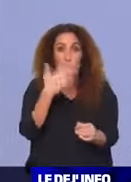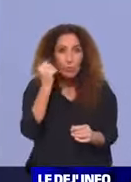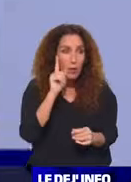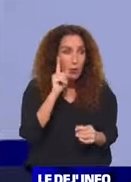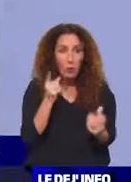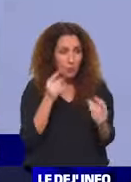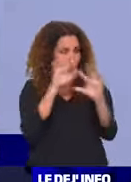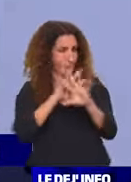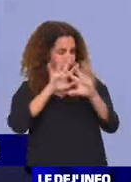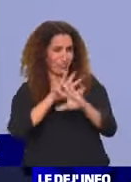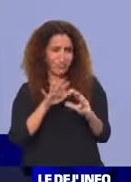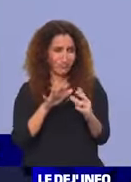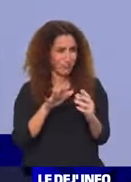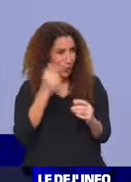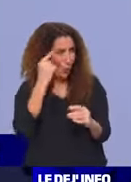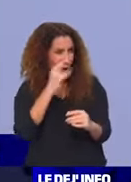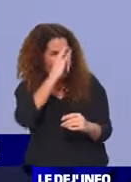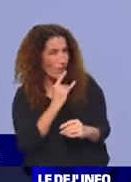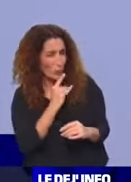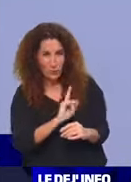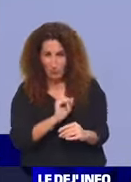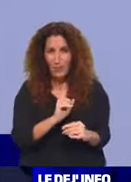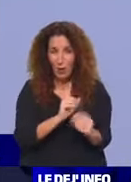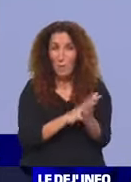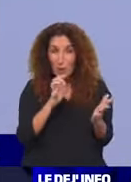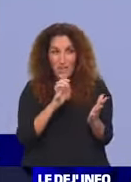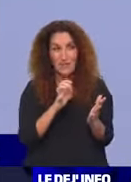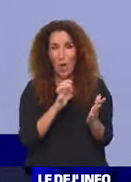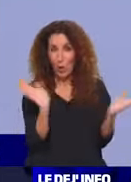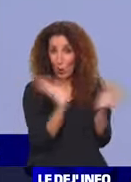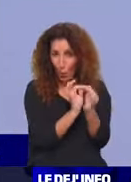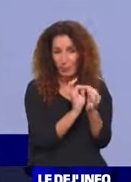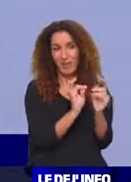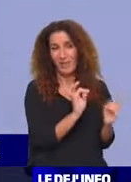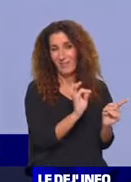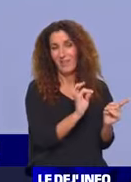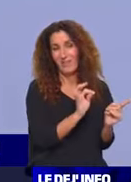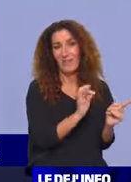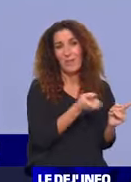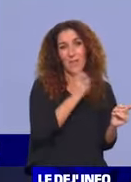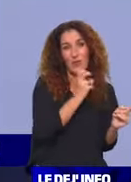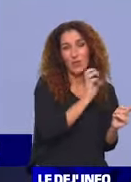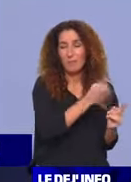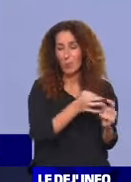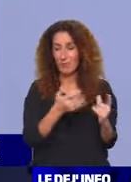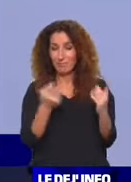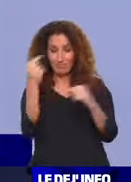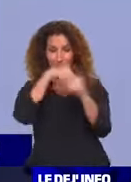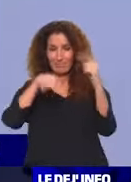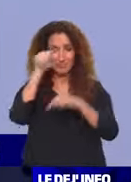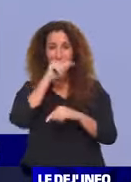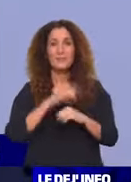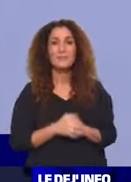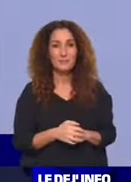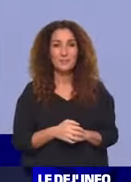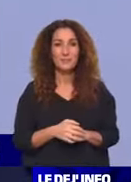la Juventus. Donc, ce sera bien Manchester United. C'est en fait dans le croisement avec les différents pays. arrive, arrive. Regardez, on a